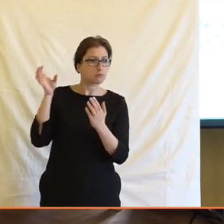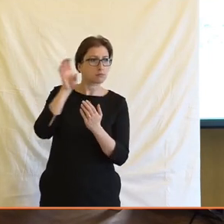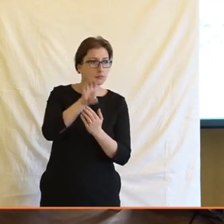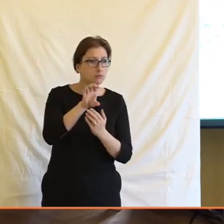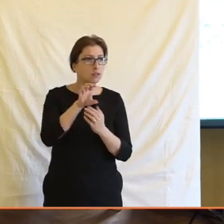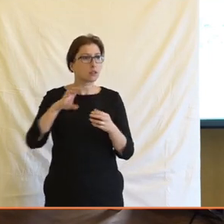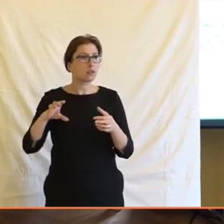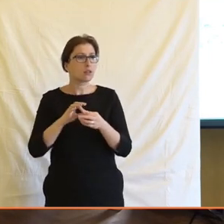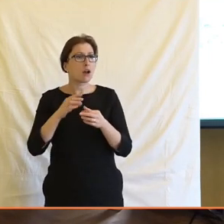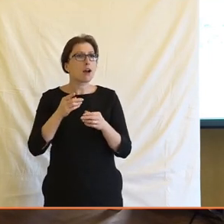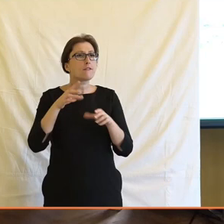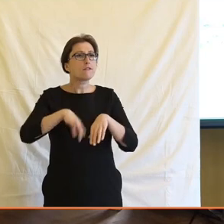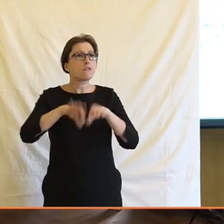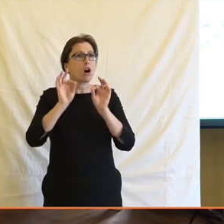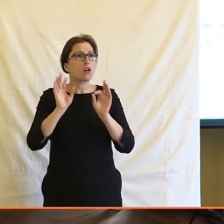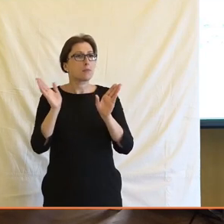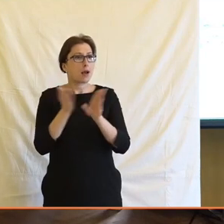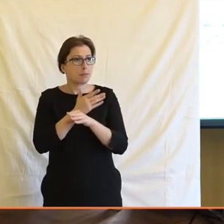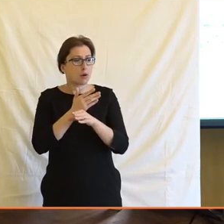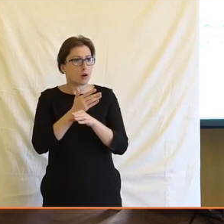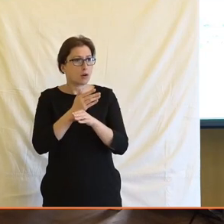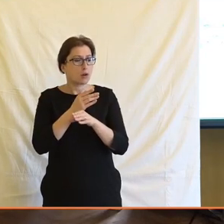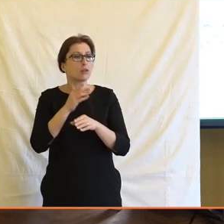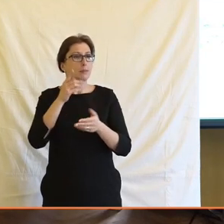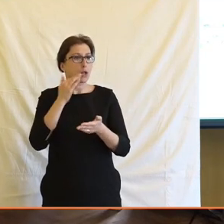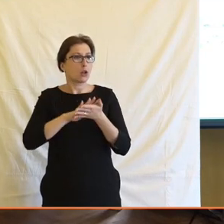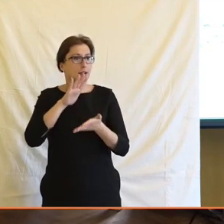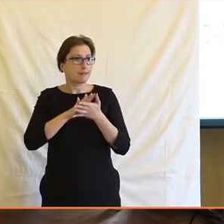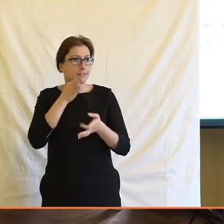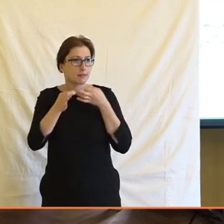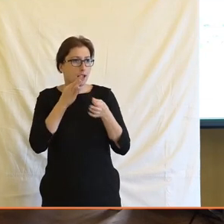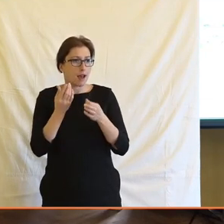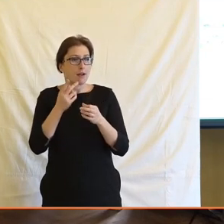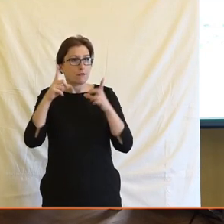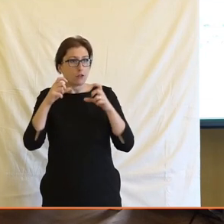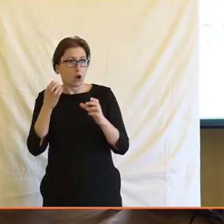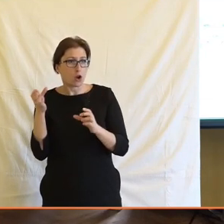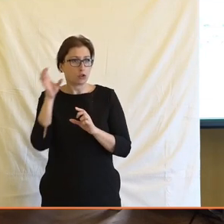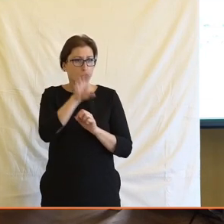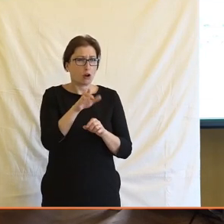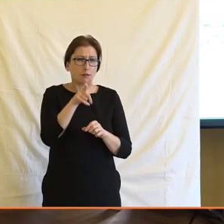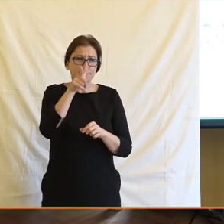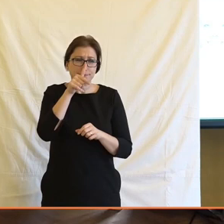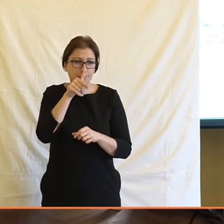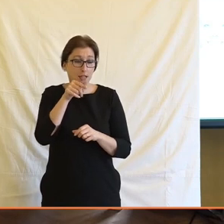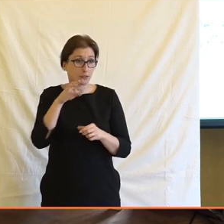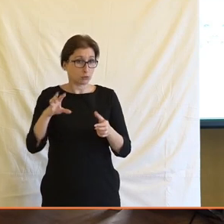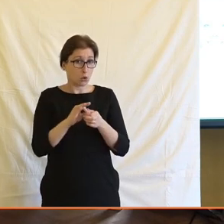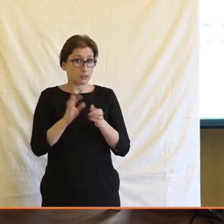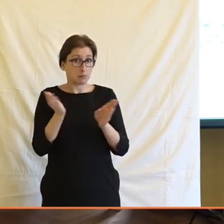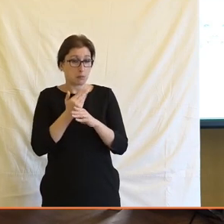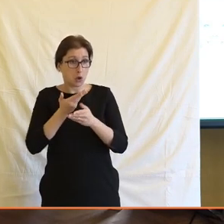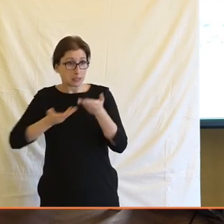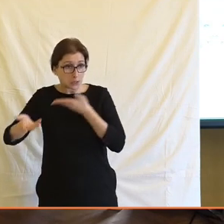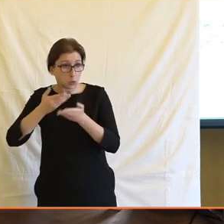o povolebních datech. Tak kdyby se s tomu mohli nějak třeba vyjádřit, jestli třeba tohle provází nějaká diskuze u